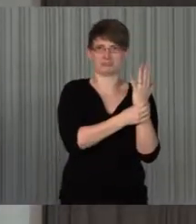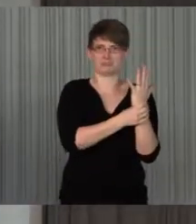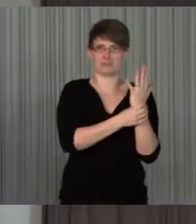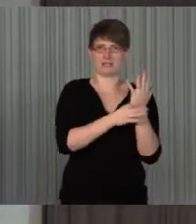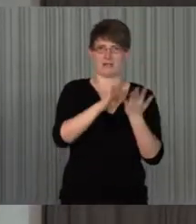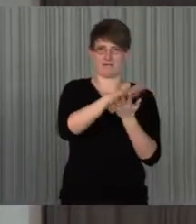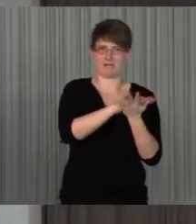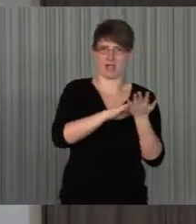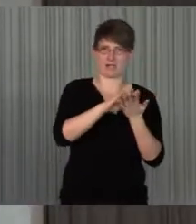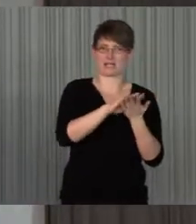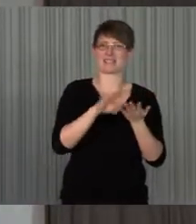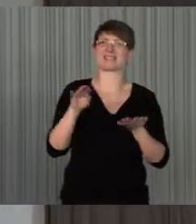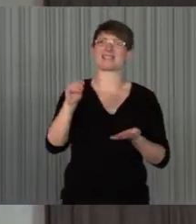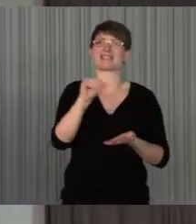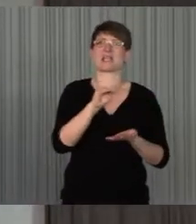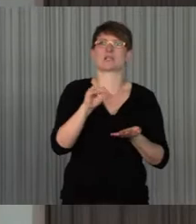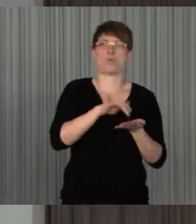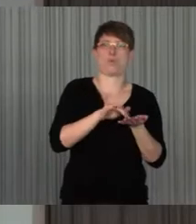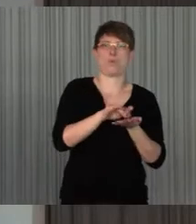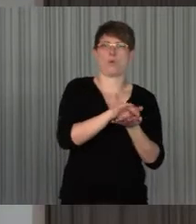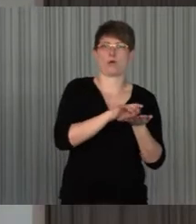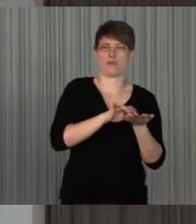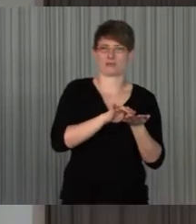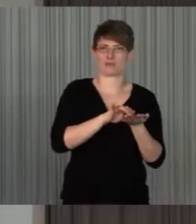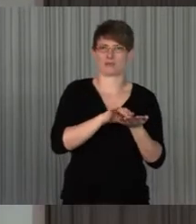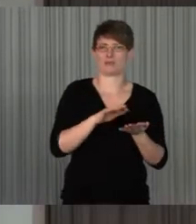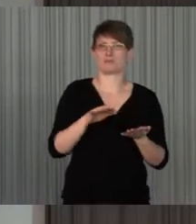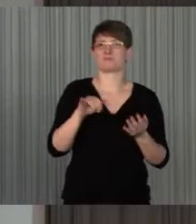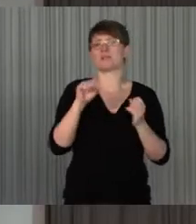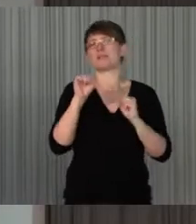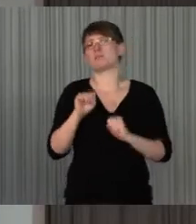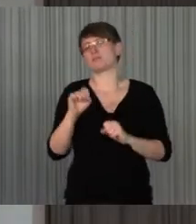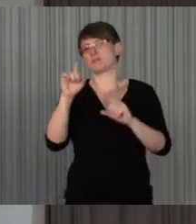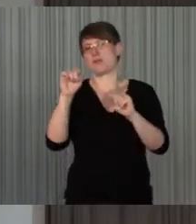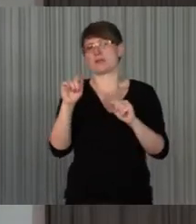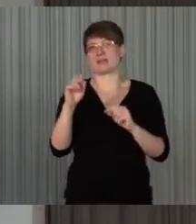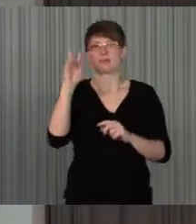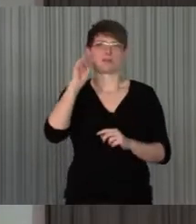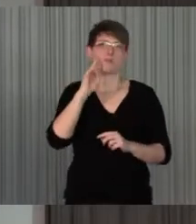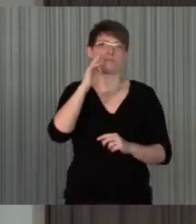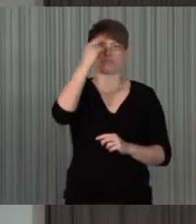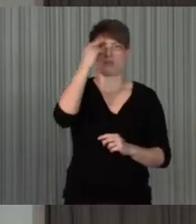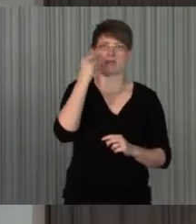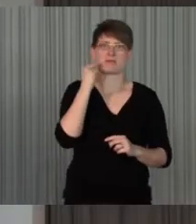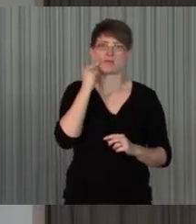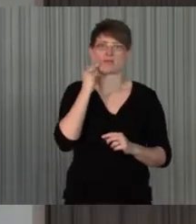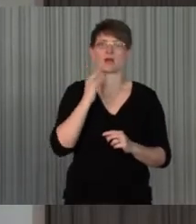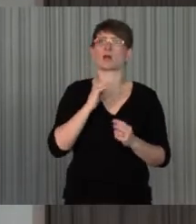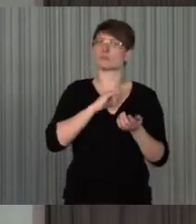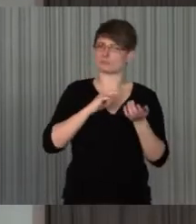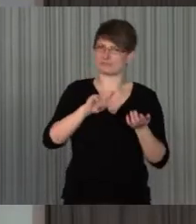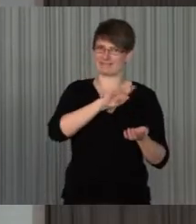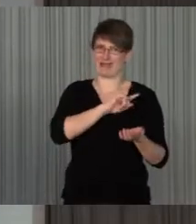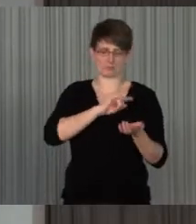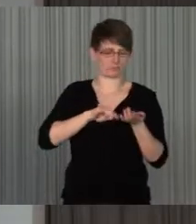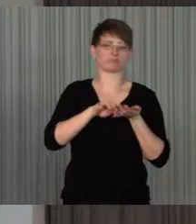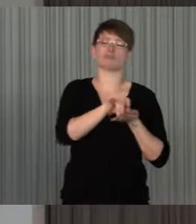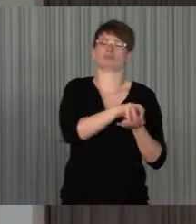die Fläche ist mit Sensoren getrustet, das heißt, der Taubblinde kann darauf sozusagen studieren